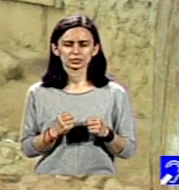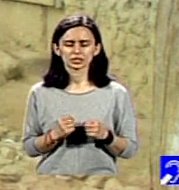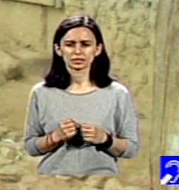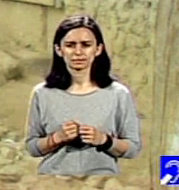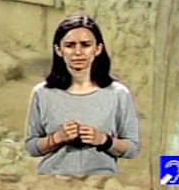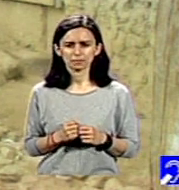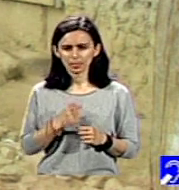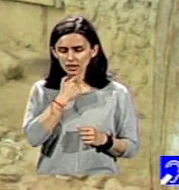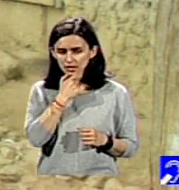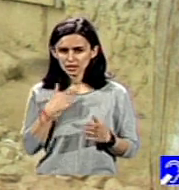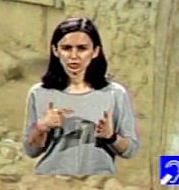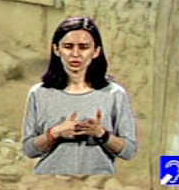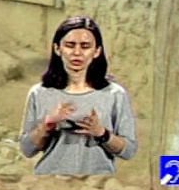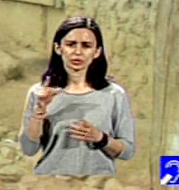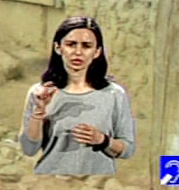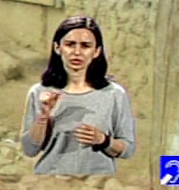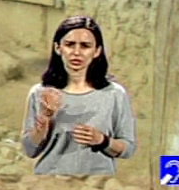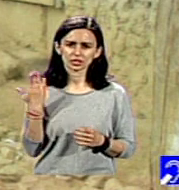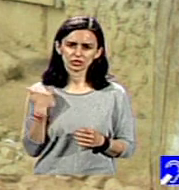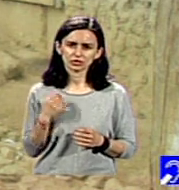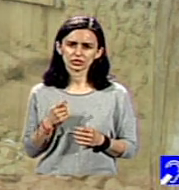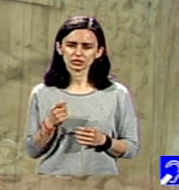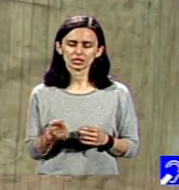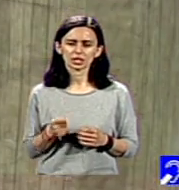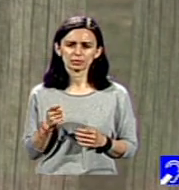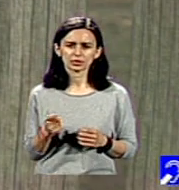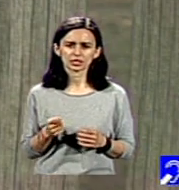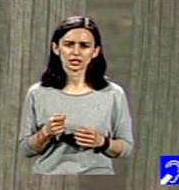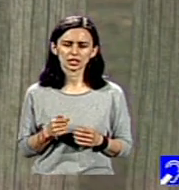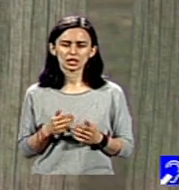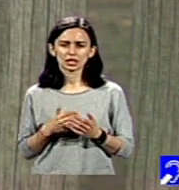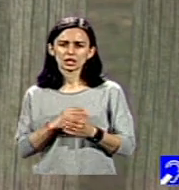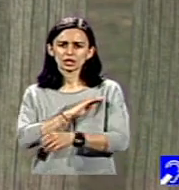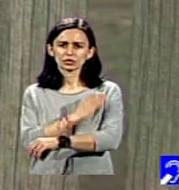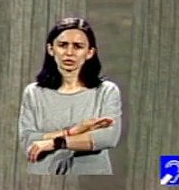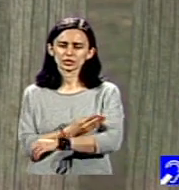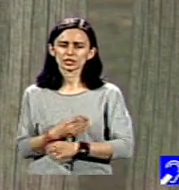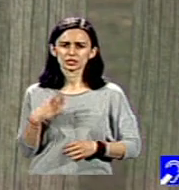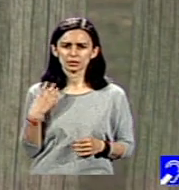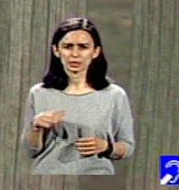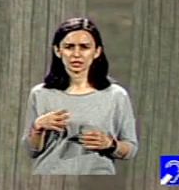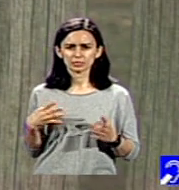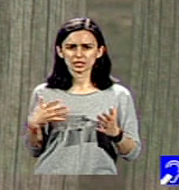în anul 2020 a fost raportate către autorități peste 14